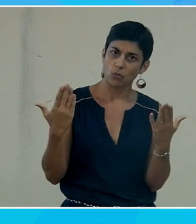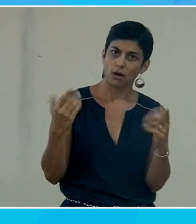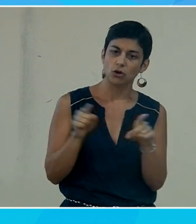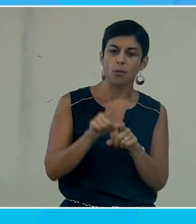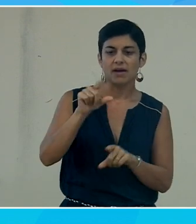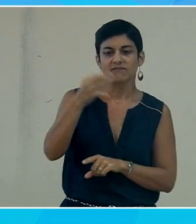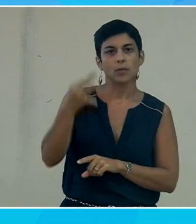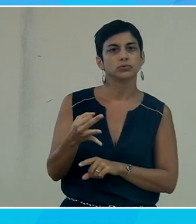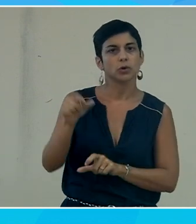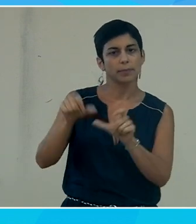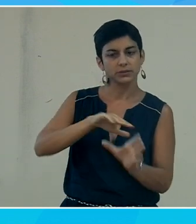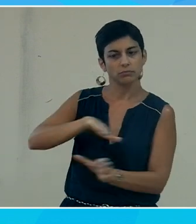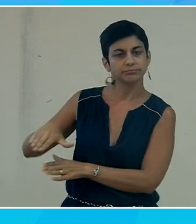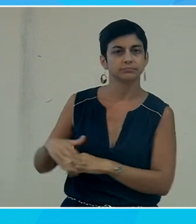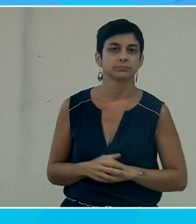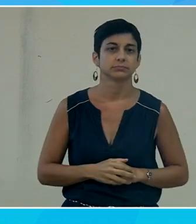% de ton variable